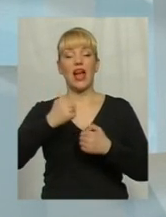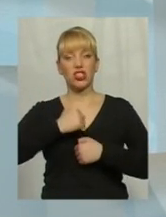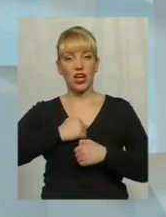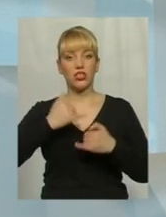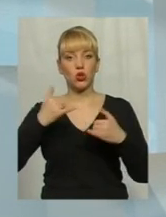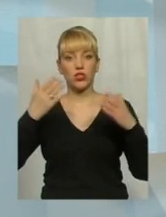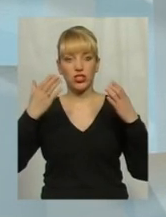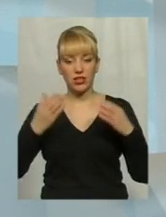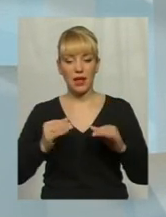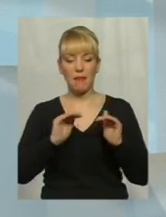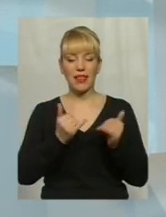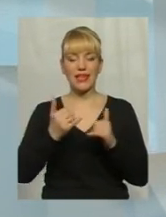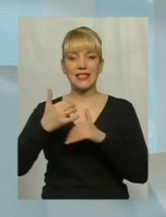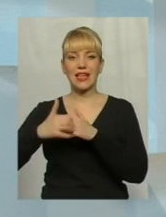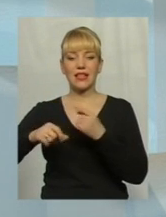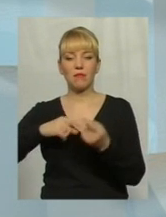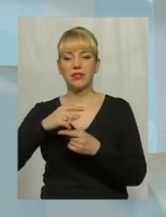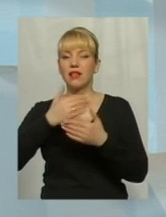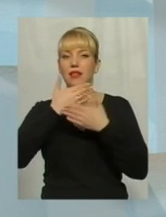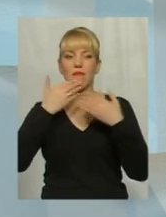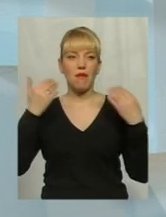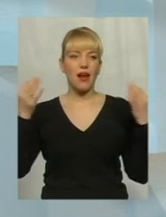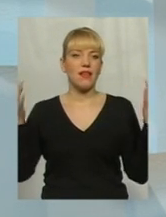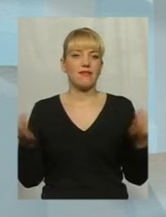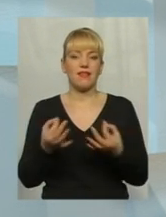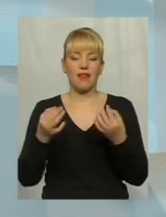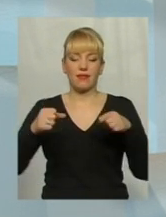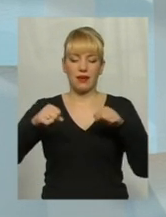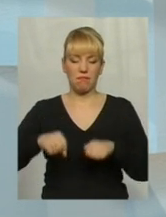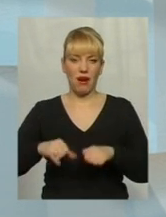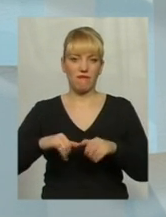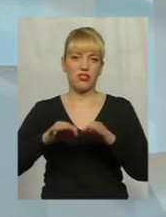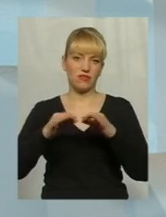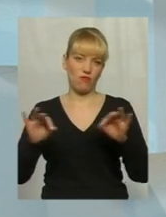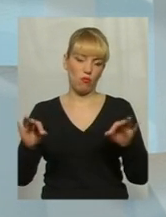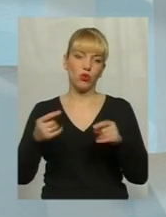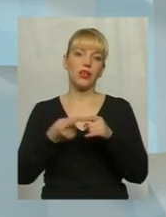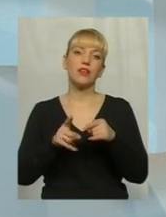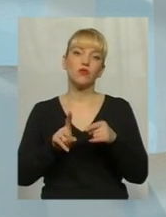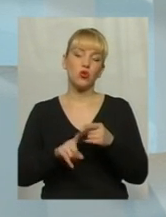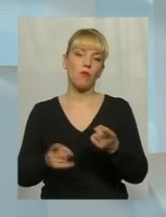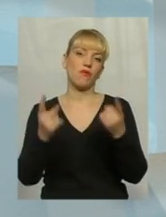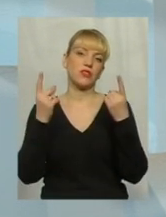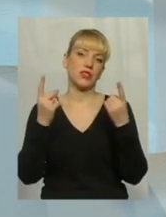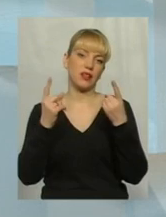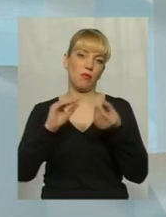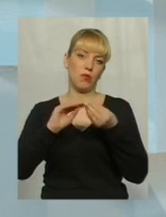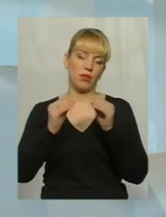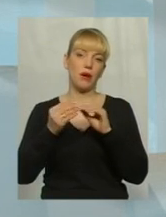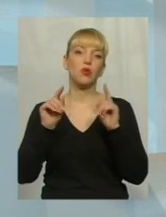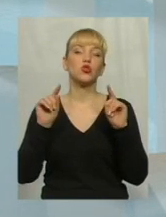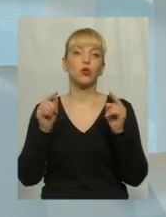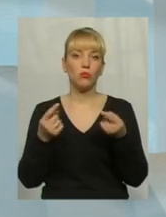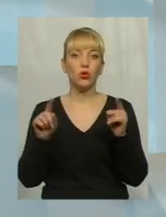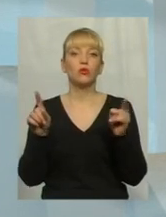і середній бізнес не має майже абсолютно ніяких прав і свобод. І в цьому надзвичайно велика проблема. Чому? Тому